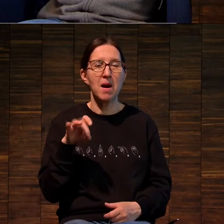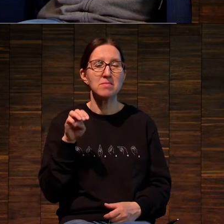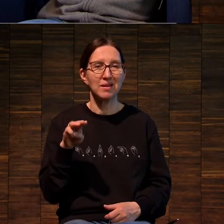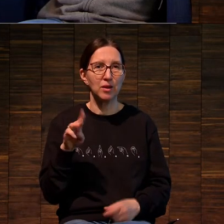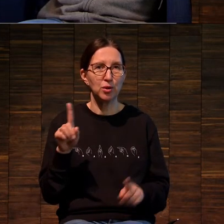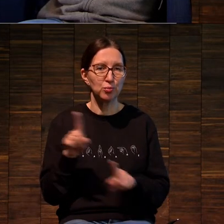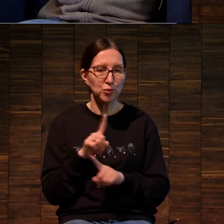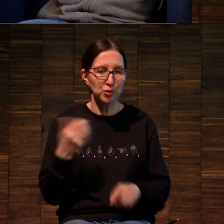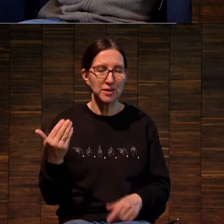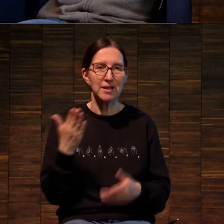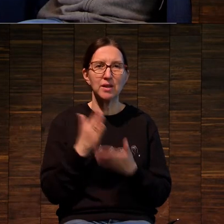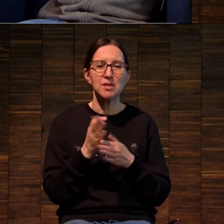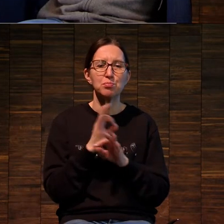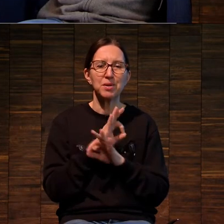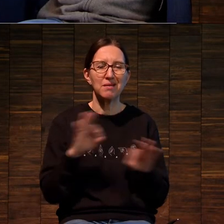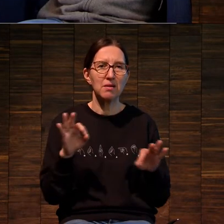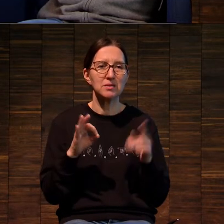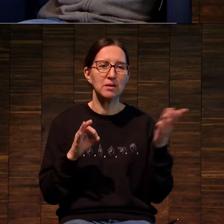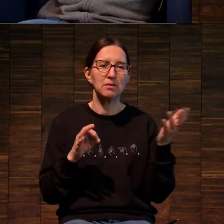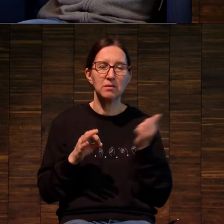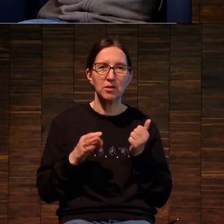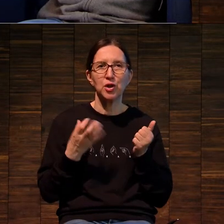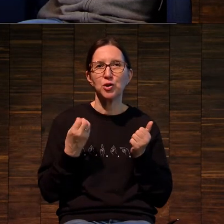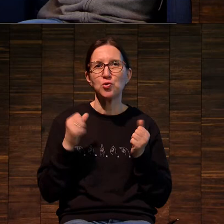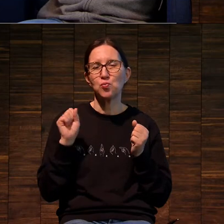есть еще прекрасный источник,